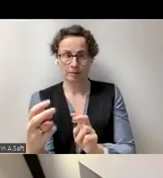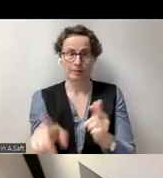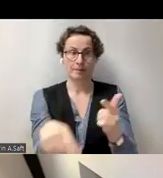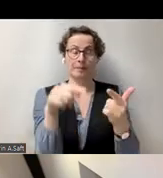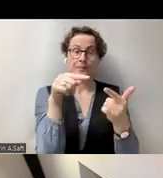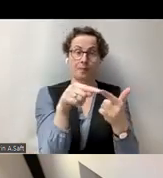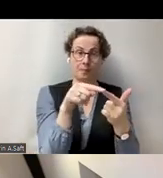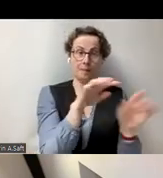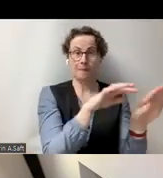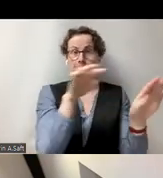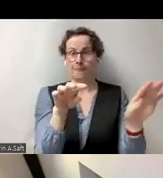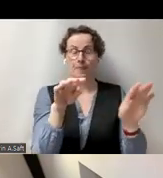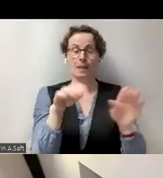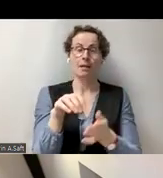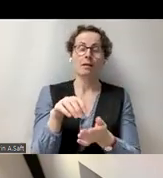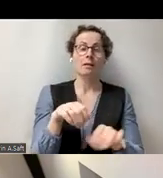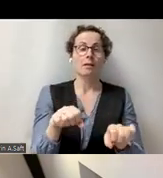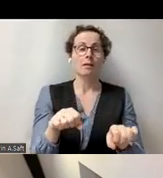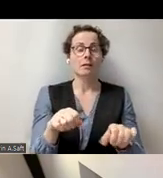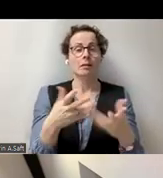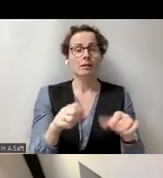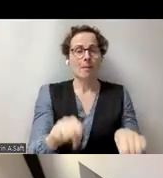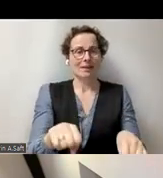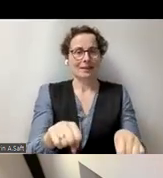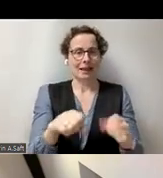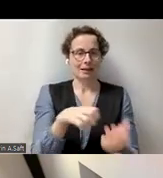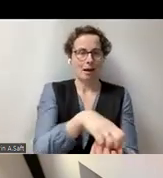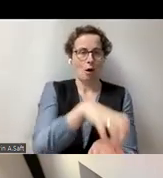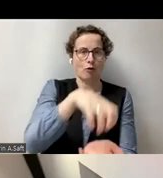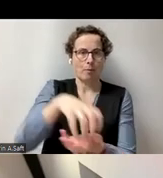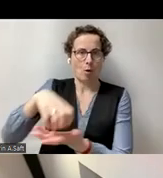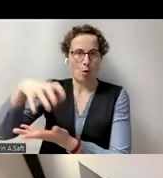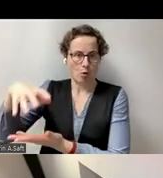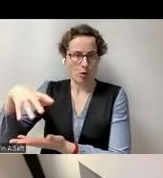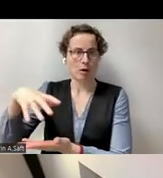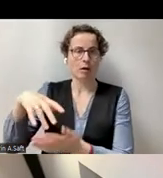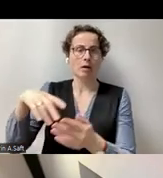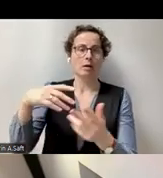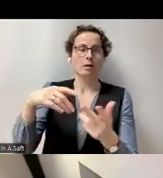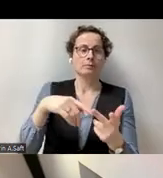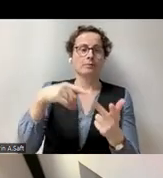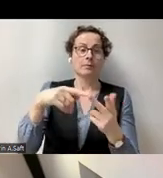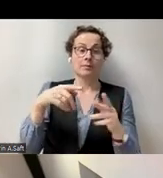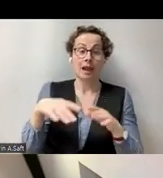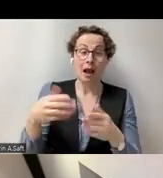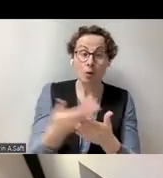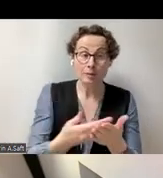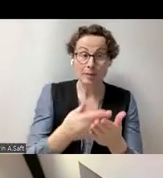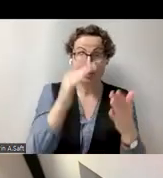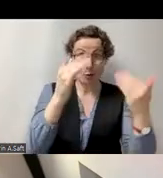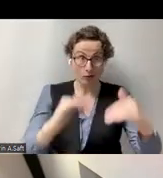Bibliotheken und macht auch Ausbildung, so wie heute, macht